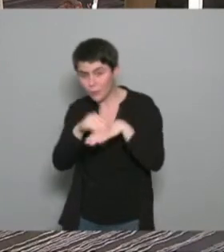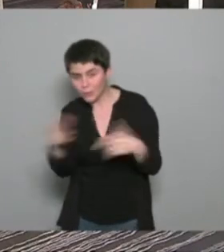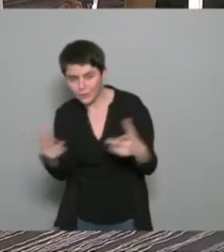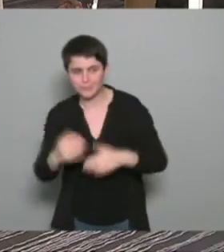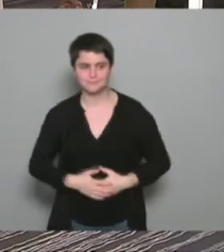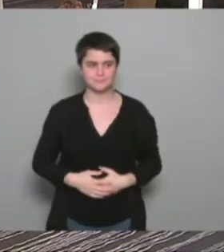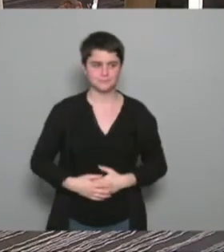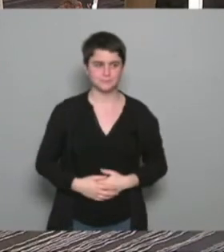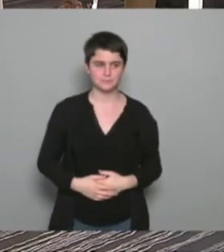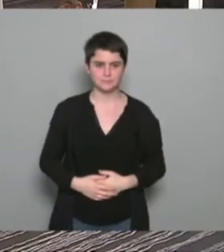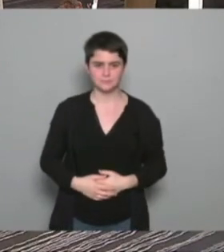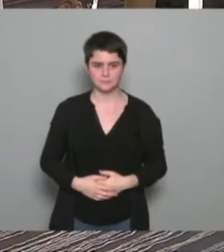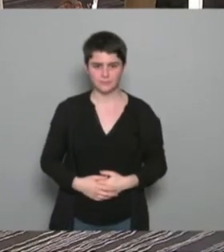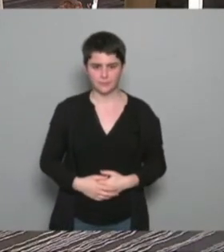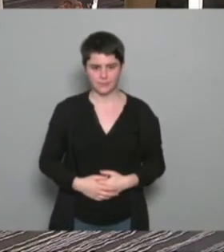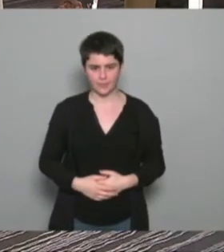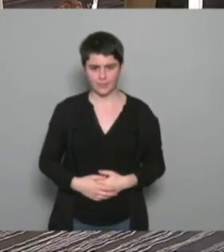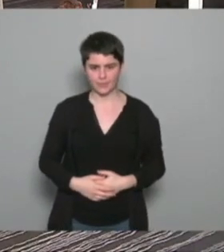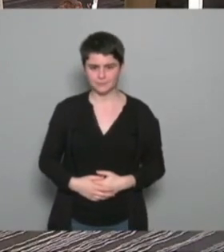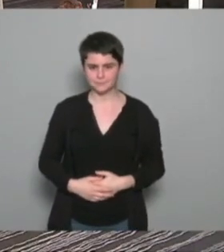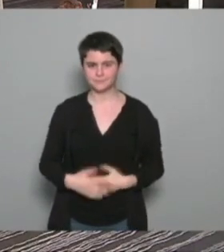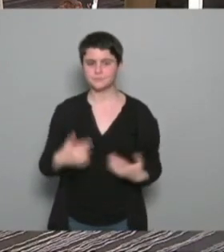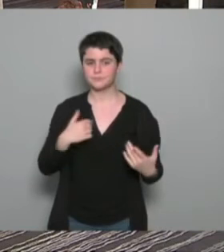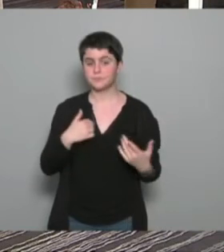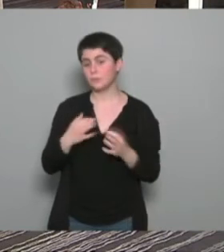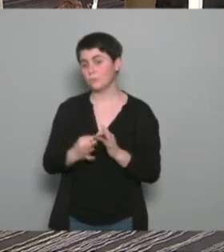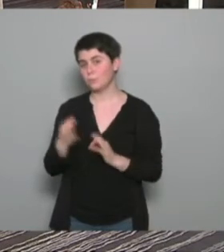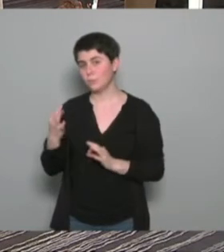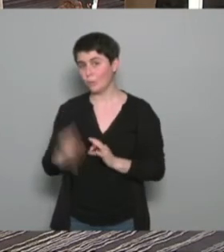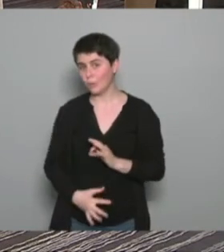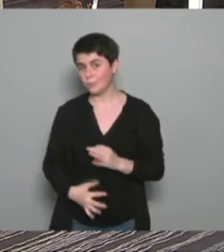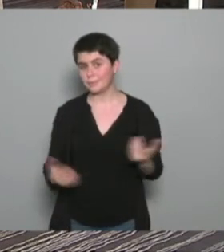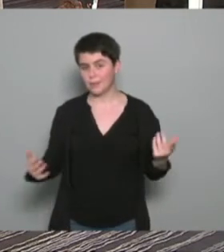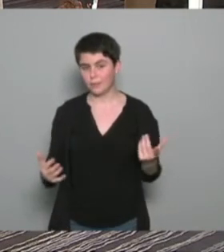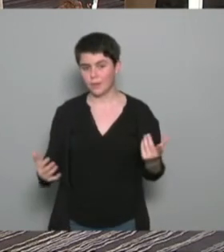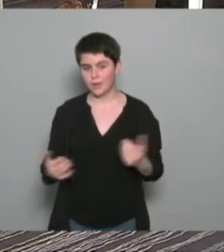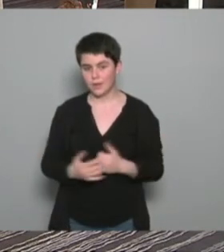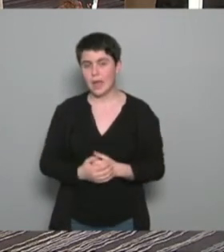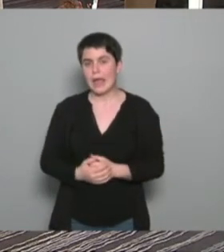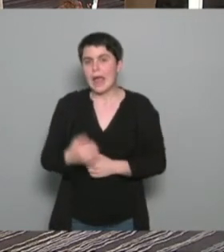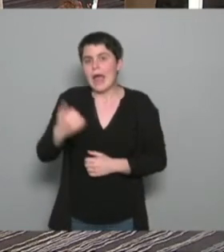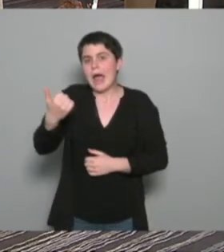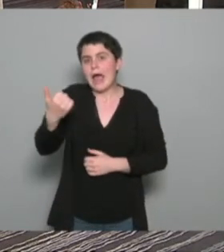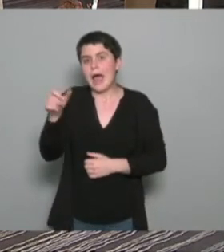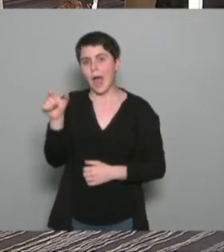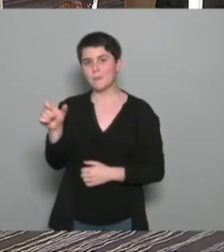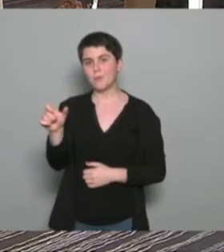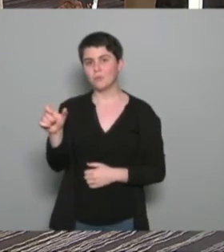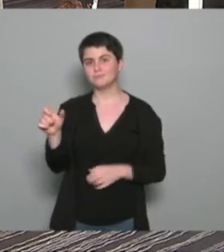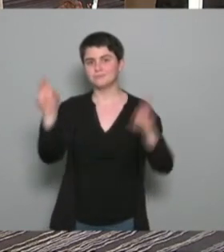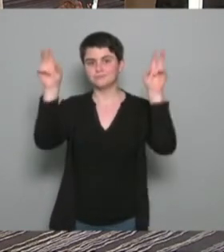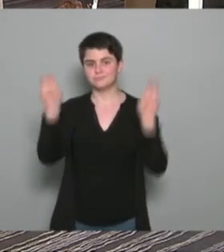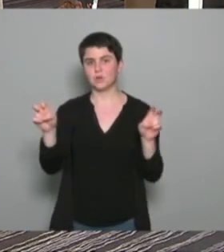j'ai un micro là donc moi je voulais juste conclure si j'avais un mot à citer oui ce serait